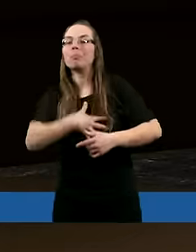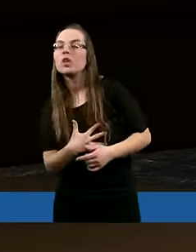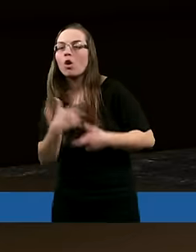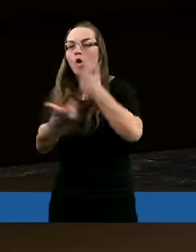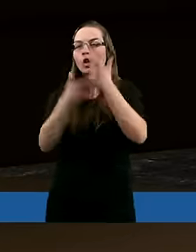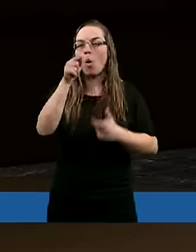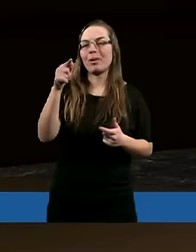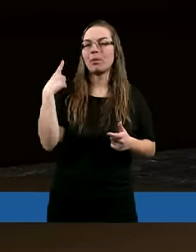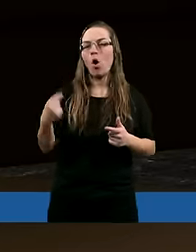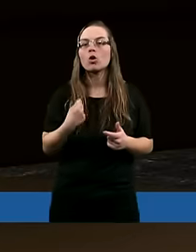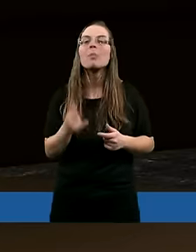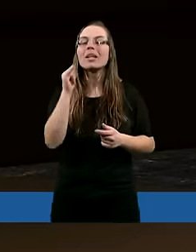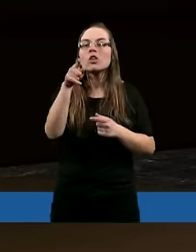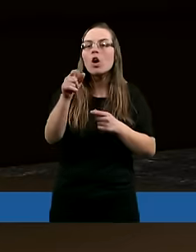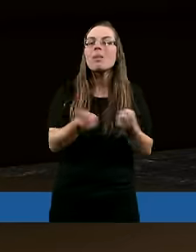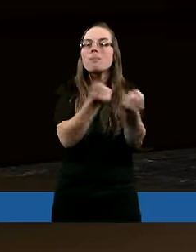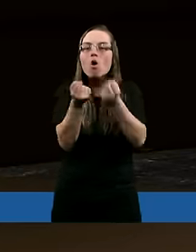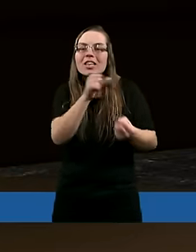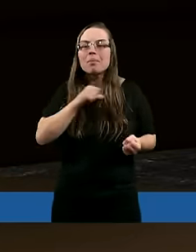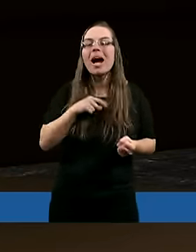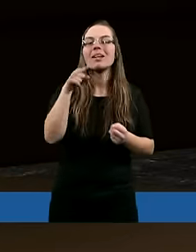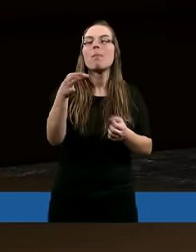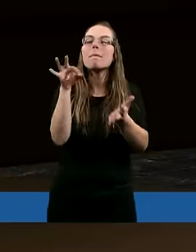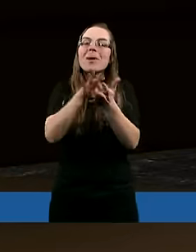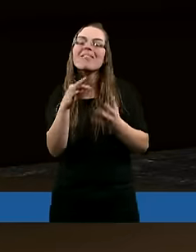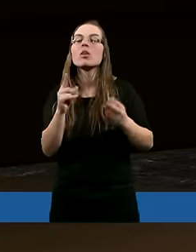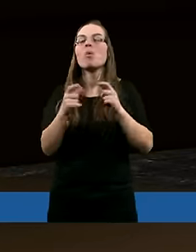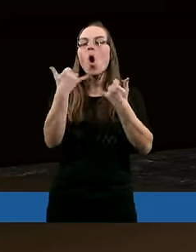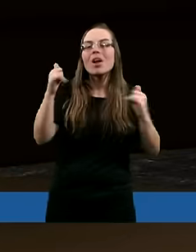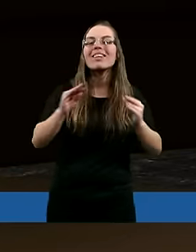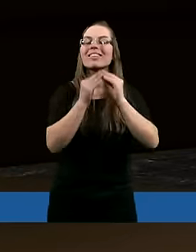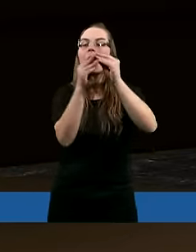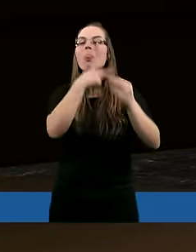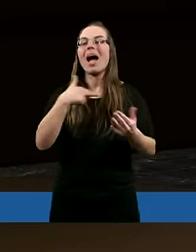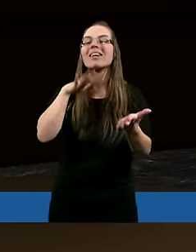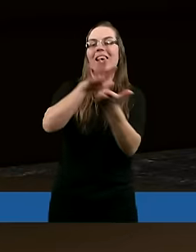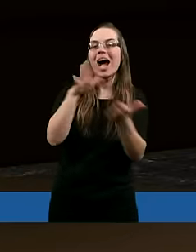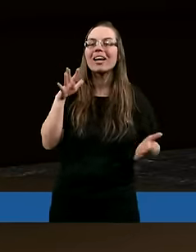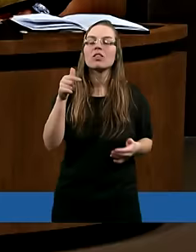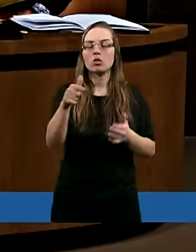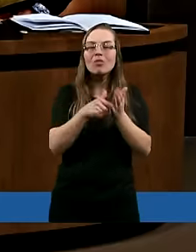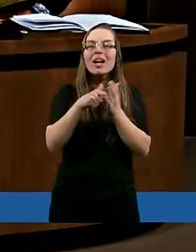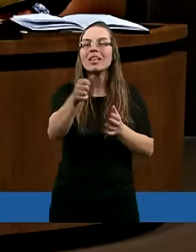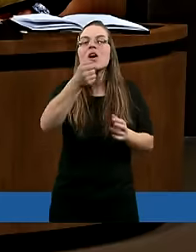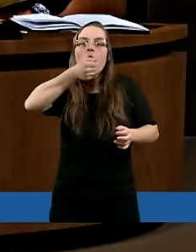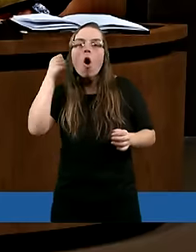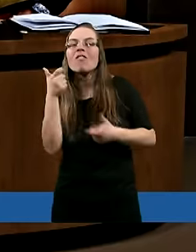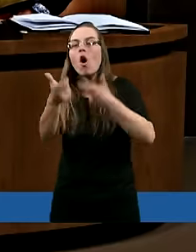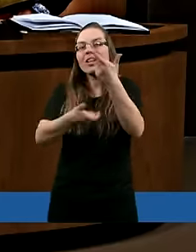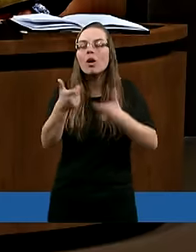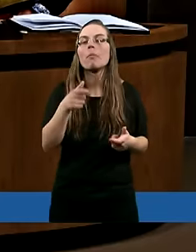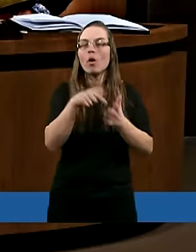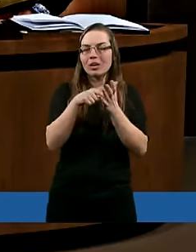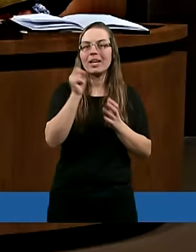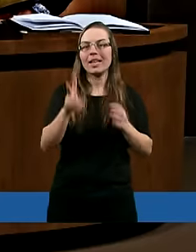Ale wtedy właśnie zatrzymanie się, bo to jest też w pewnym rodzaju kształtowanie naszego charakteru. tym owocu też będziemy zaraz mówić, o